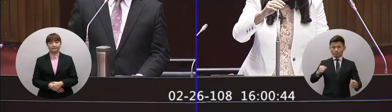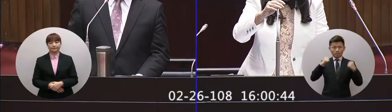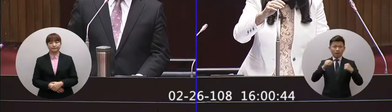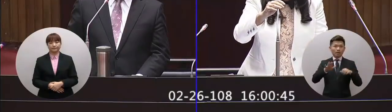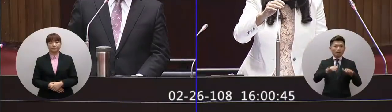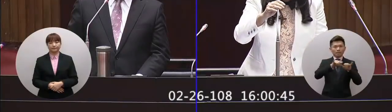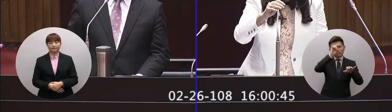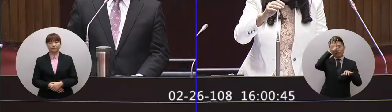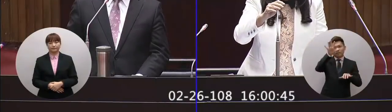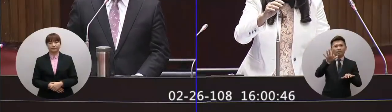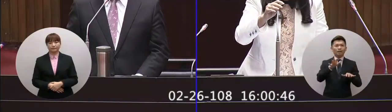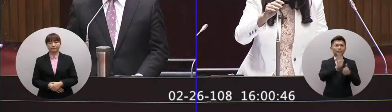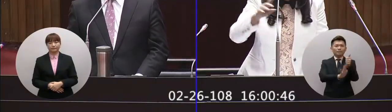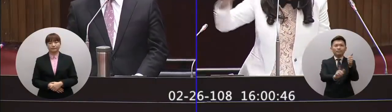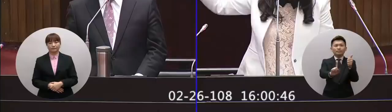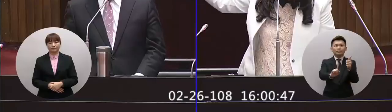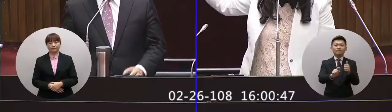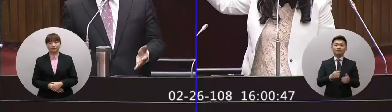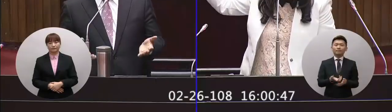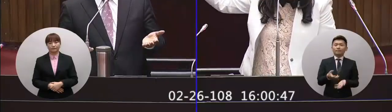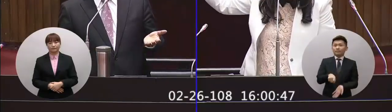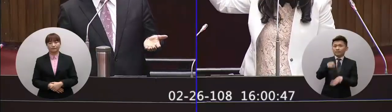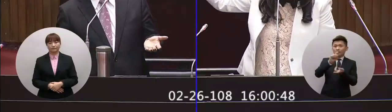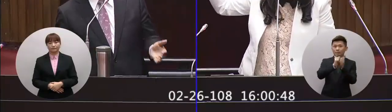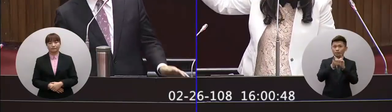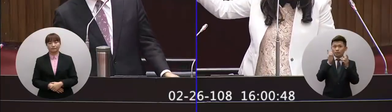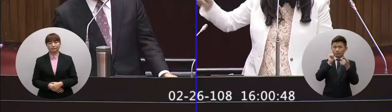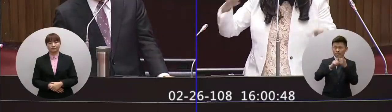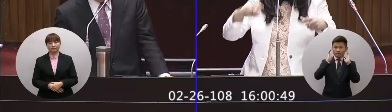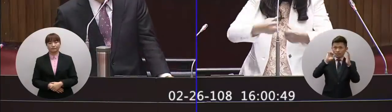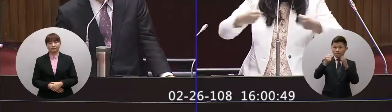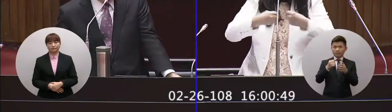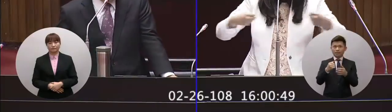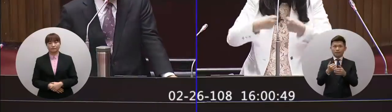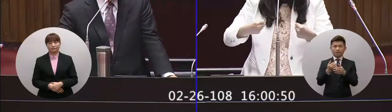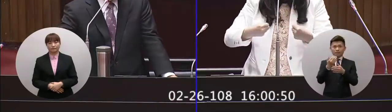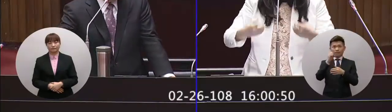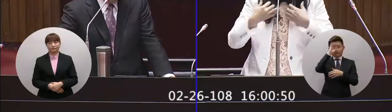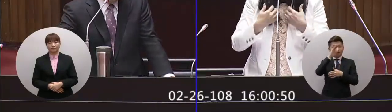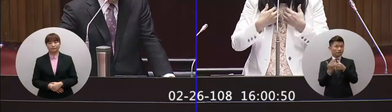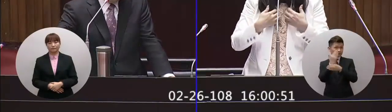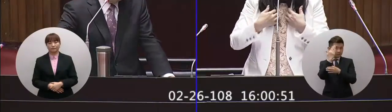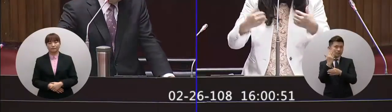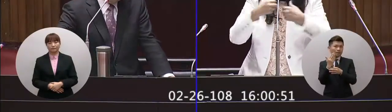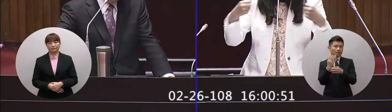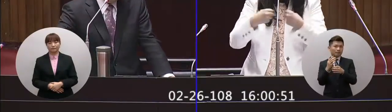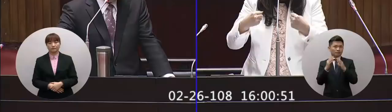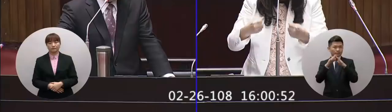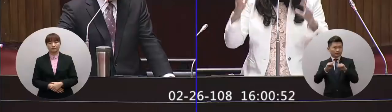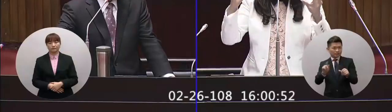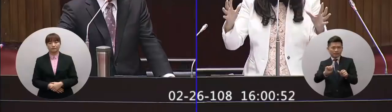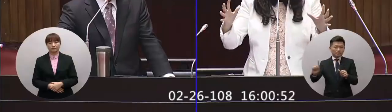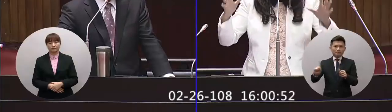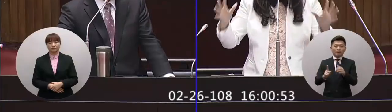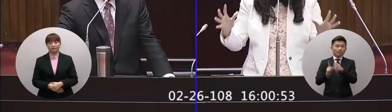用什麼樣的態度對待台灣的社會你要看看我剛剛講的轉型正義不讓黨參委員會怎麼樣分裂台灣不是我們在想